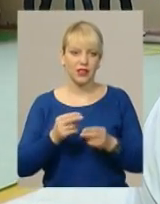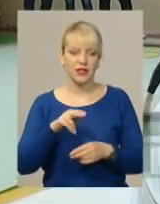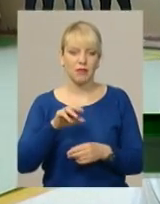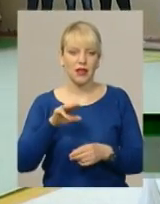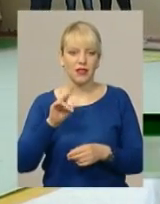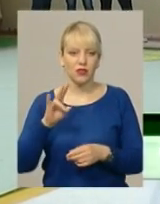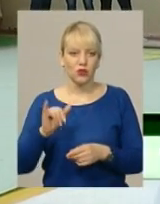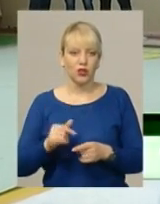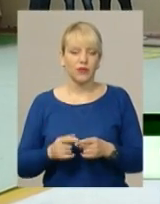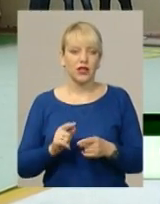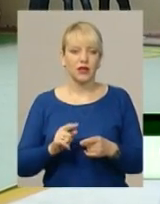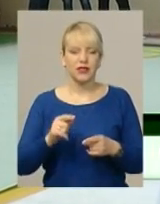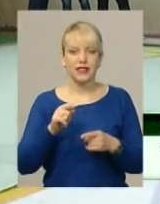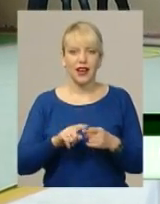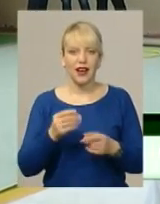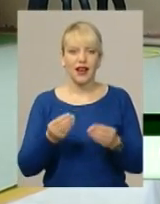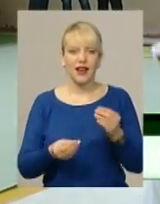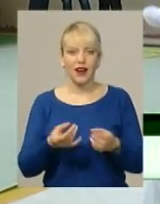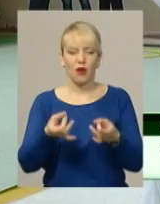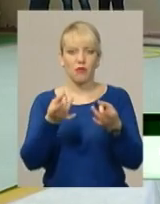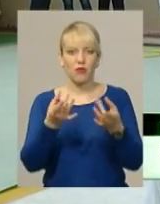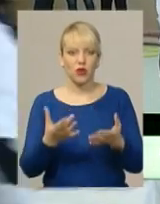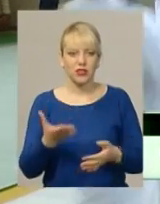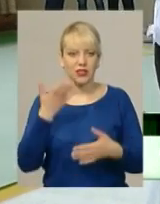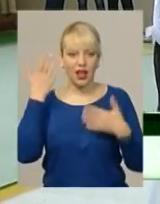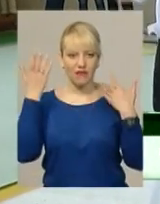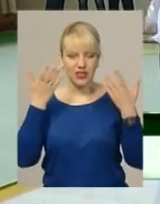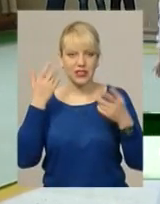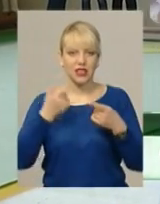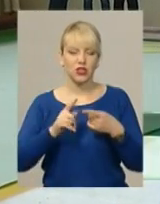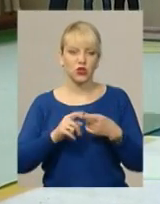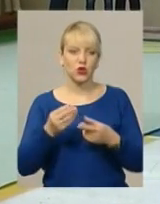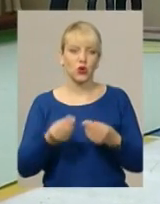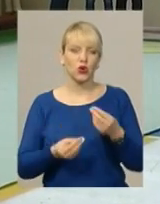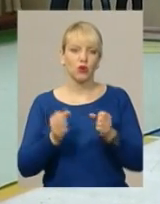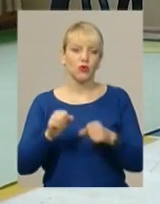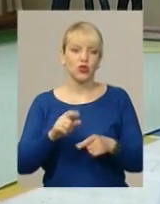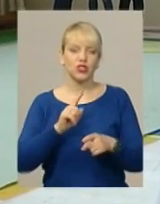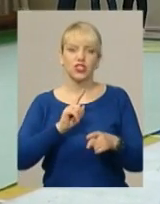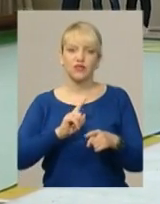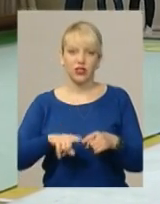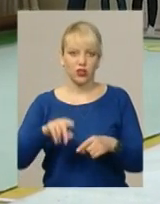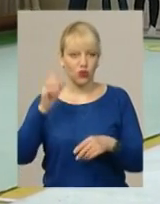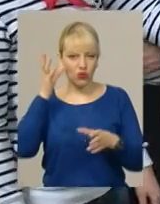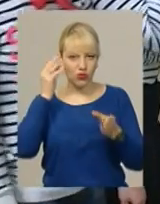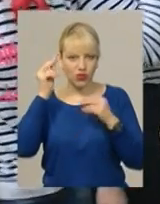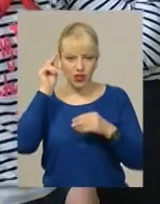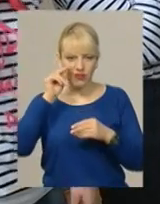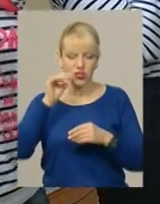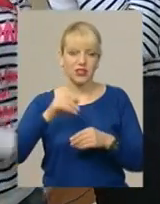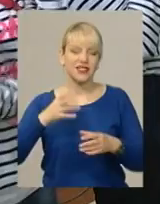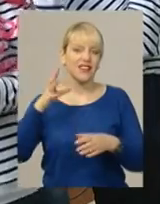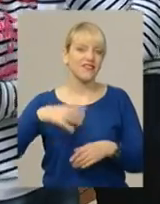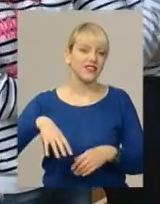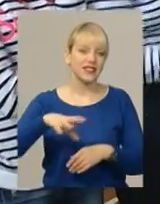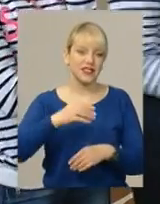настільки проста і настільки весела, що в цю гру можуть навчитися дуже бистро і грати всі. Петанк як